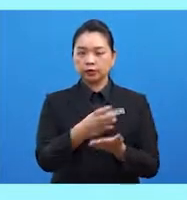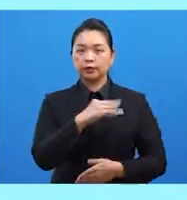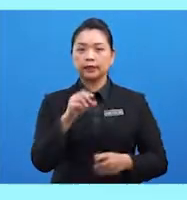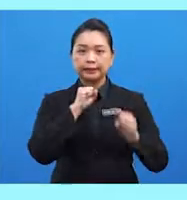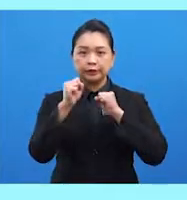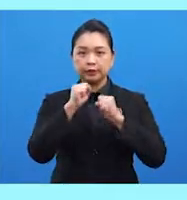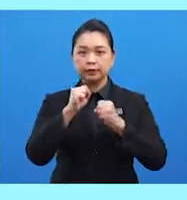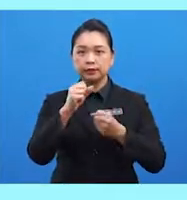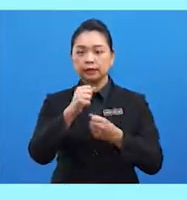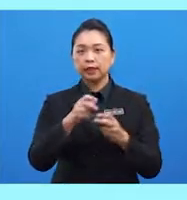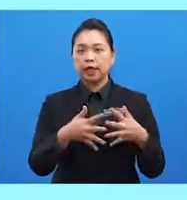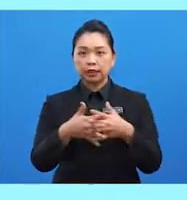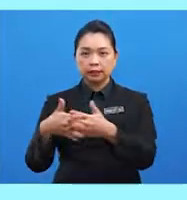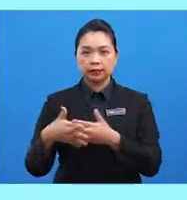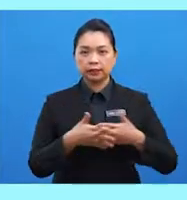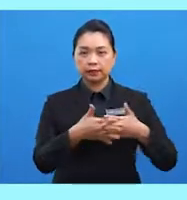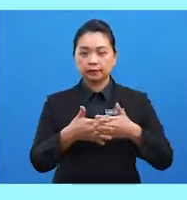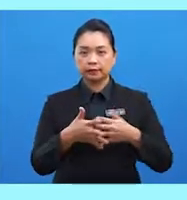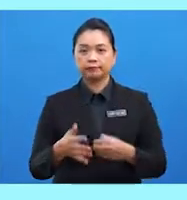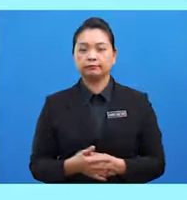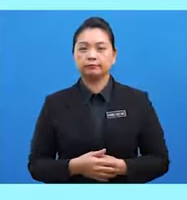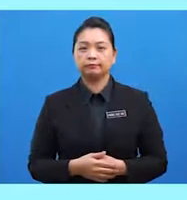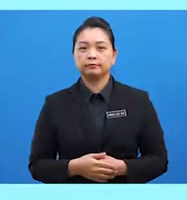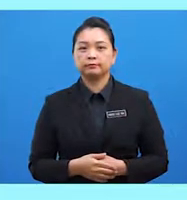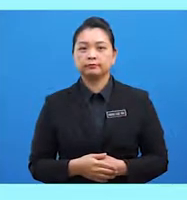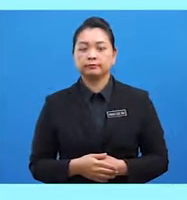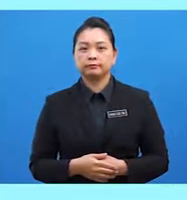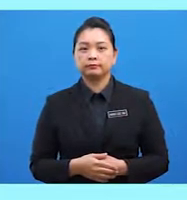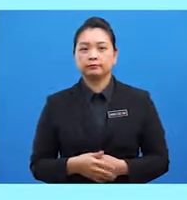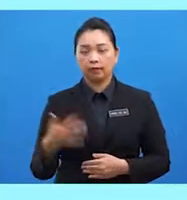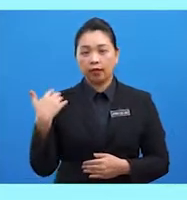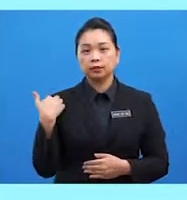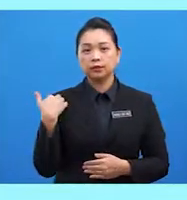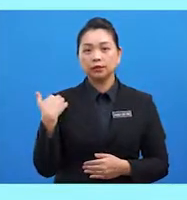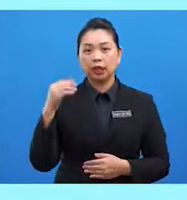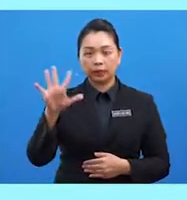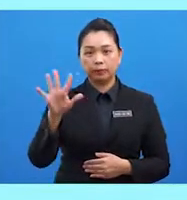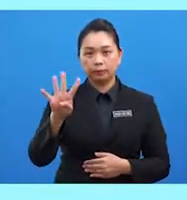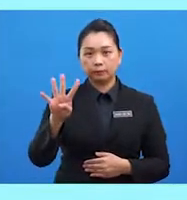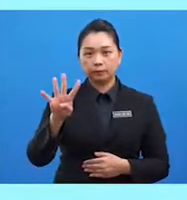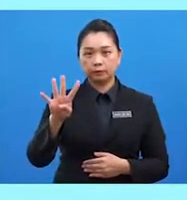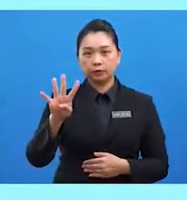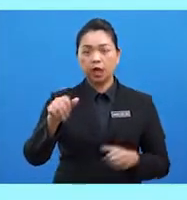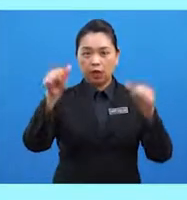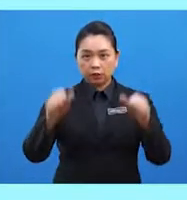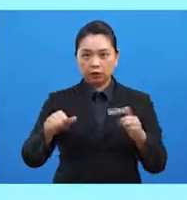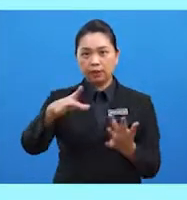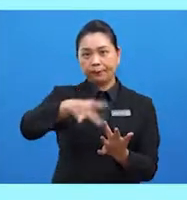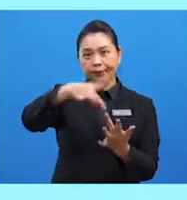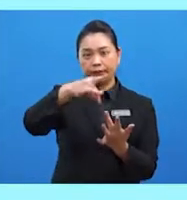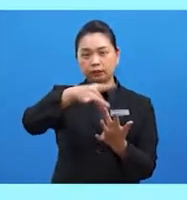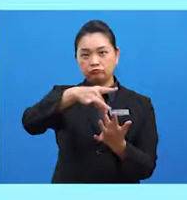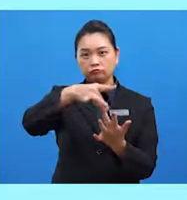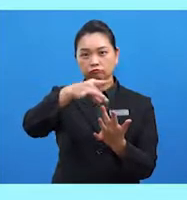sosial antarabangsa. Majlis ini mempunyai 54 ahli yang dipilih oleh Perimpunan